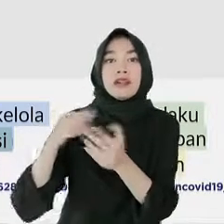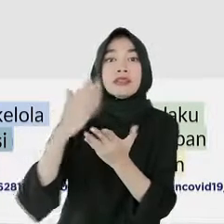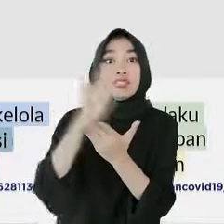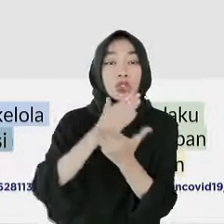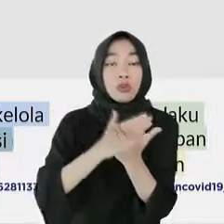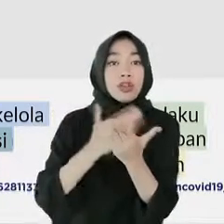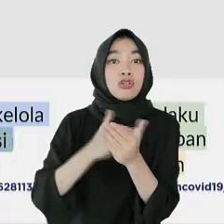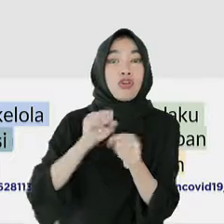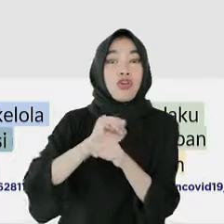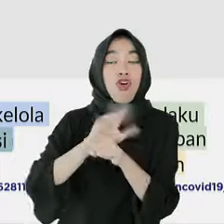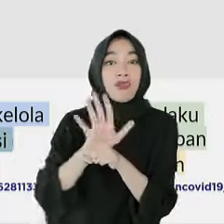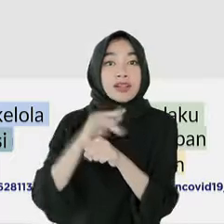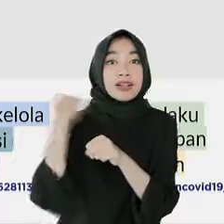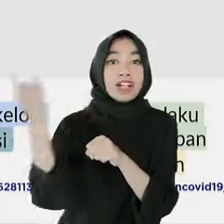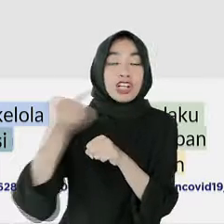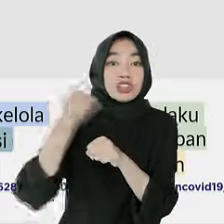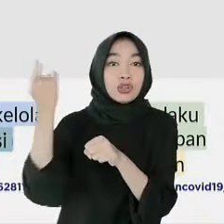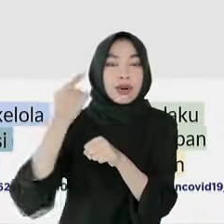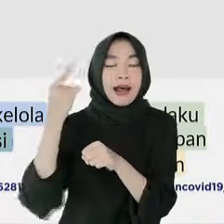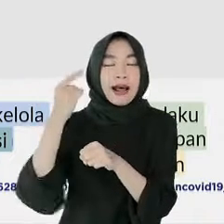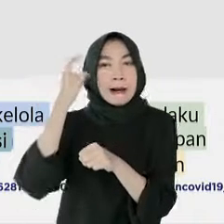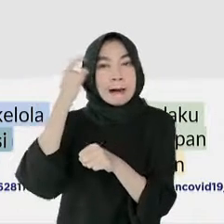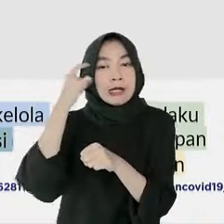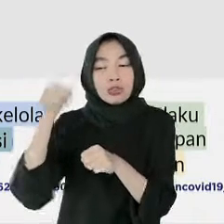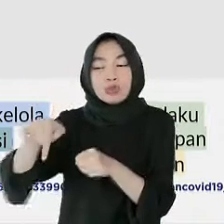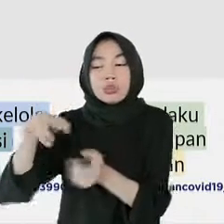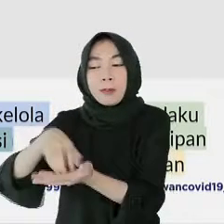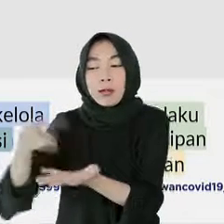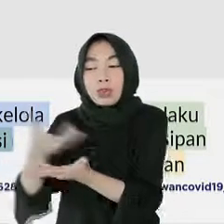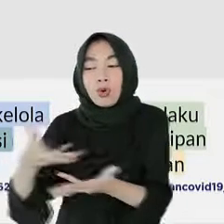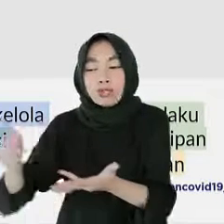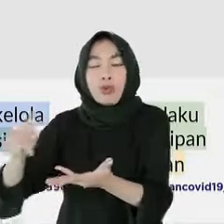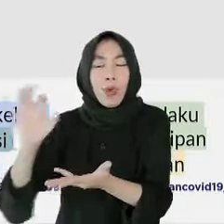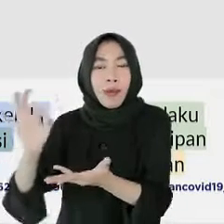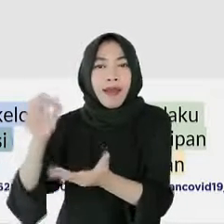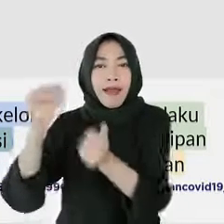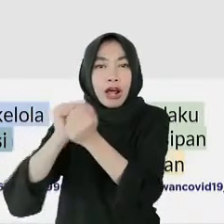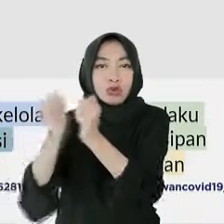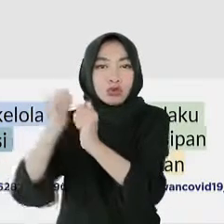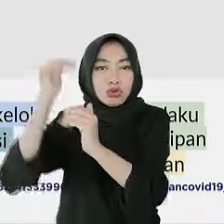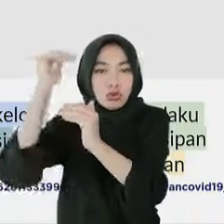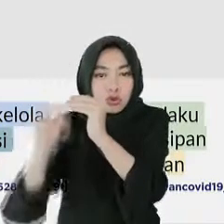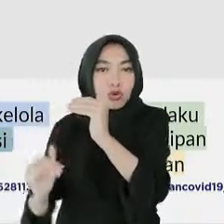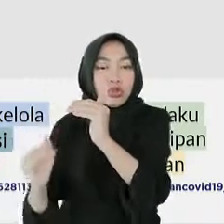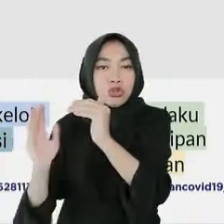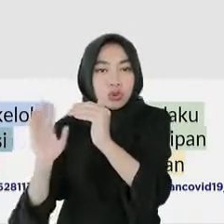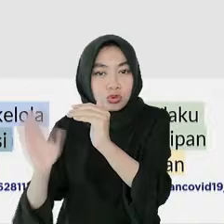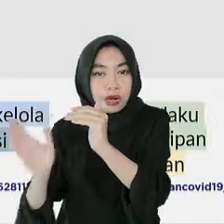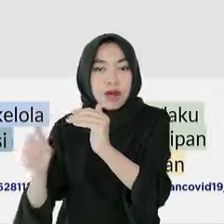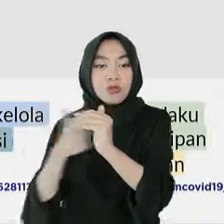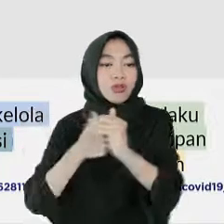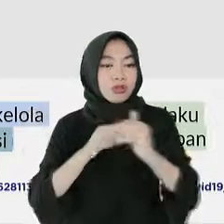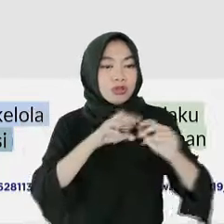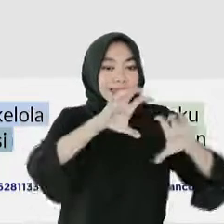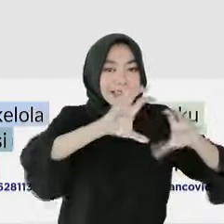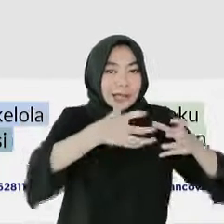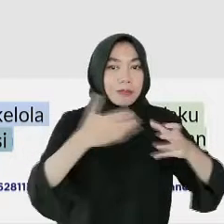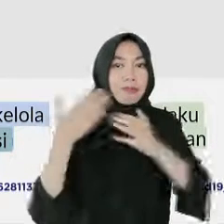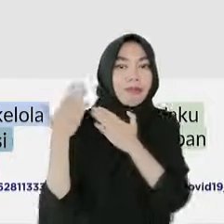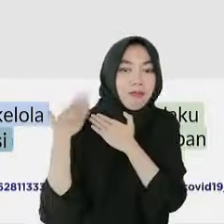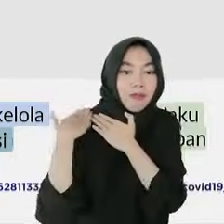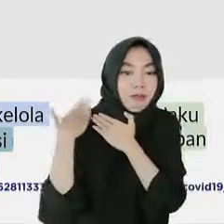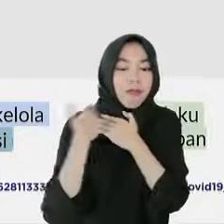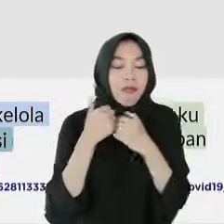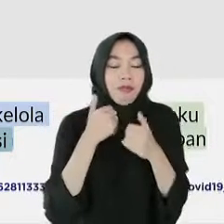nasional, maka bermodalkan kondisi kasus yang sudah cukup terkendali dan kesiapan serta komitmen penyelenggara